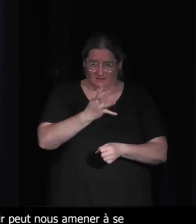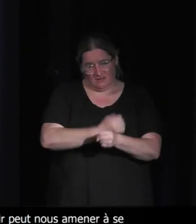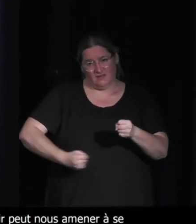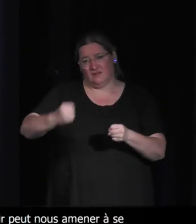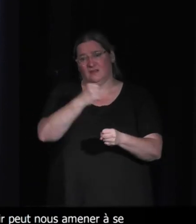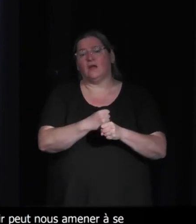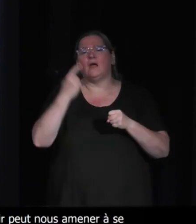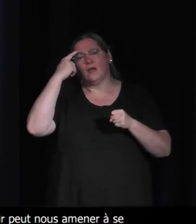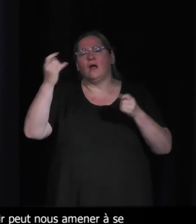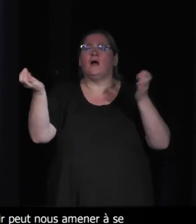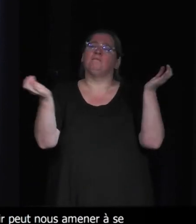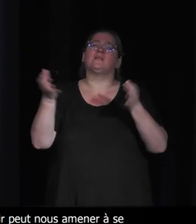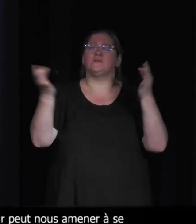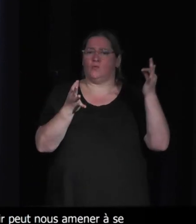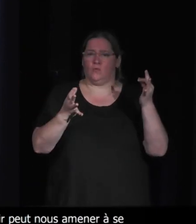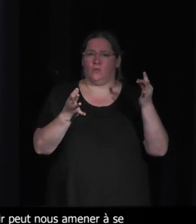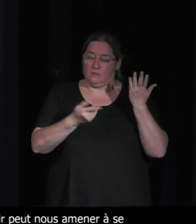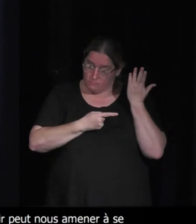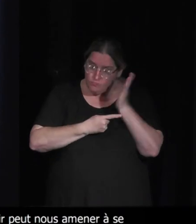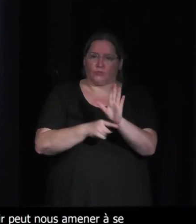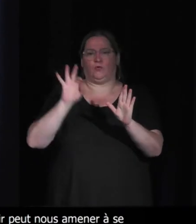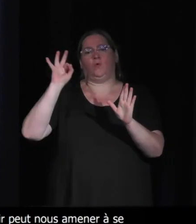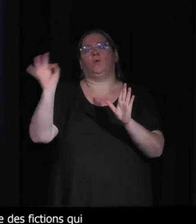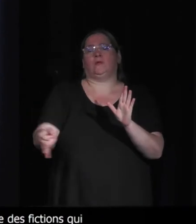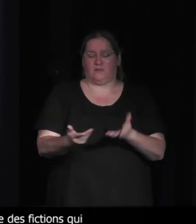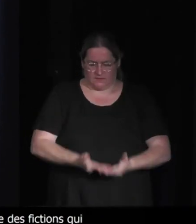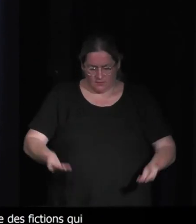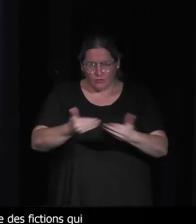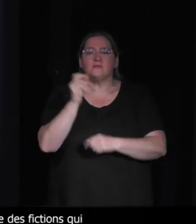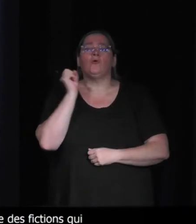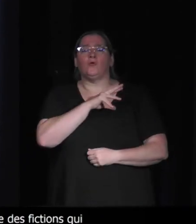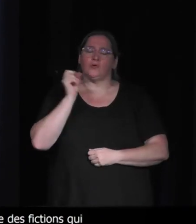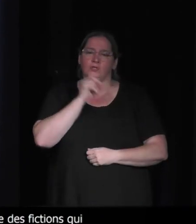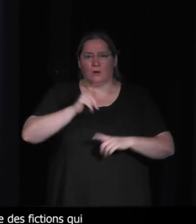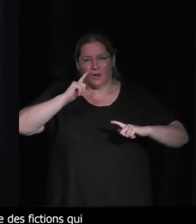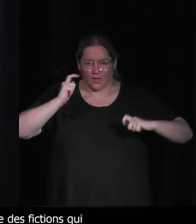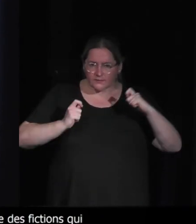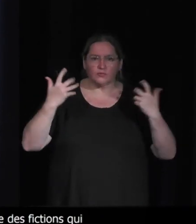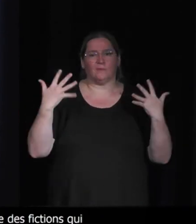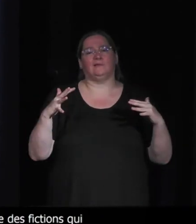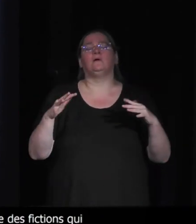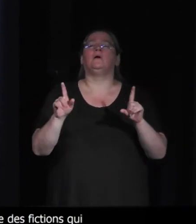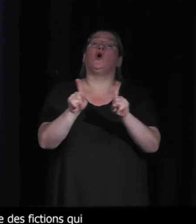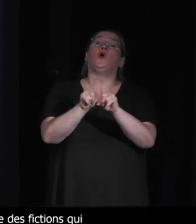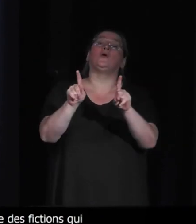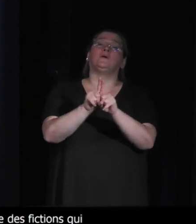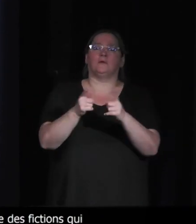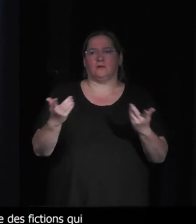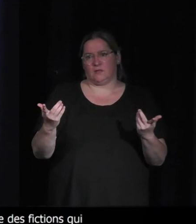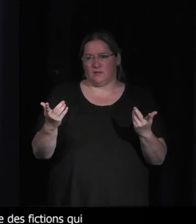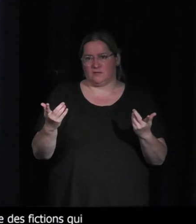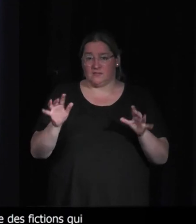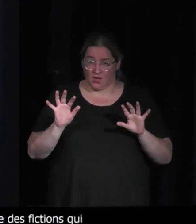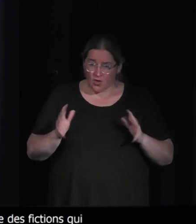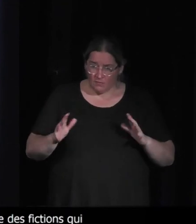constat de l'urgence du problème, mais en même temps des représentations assez fidèles, on va dire, de nos mécanismes socio